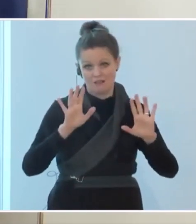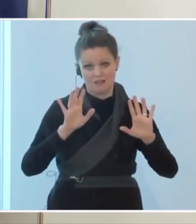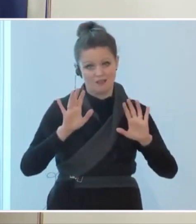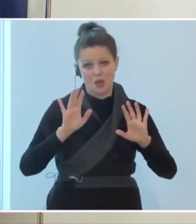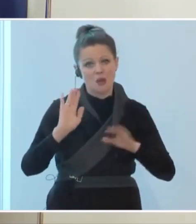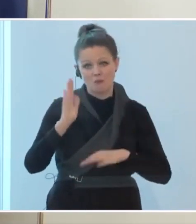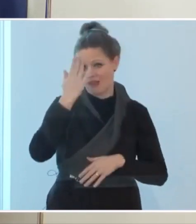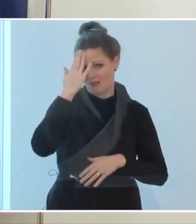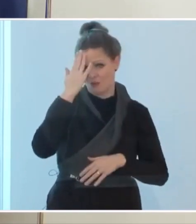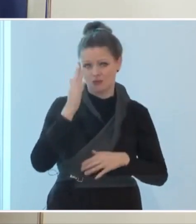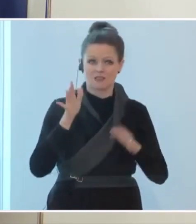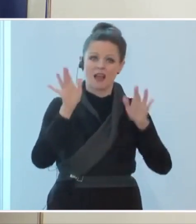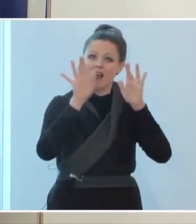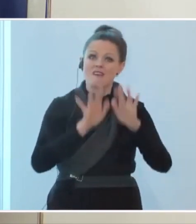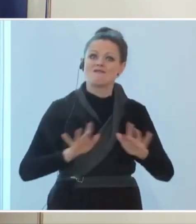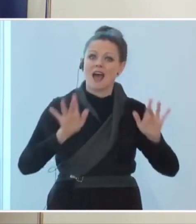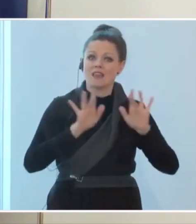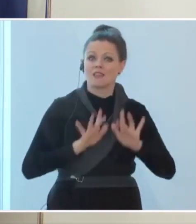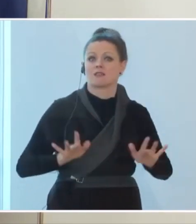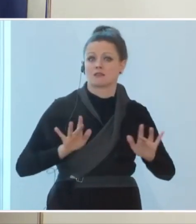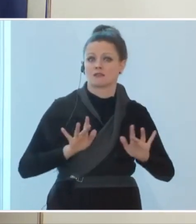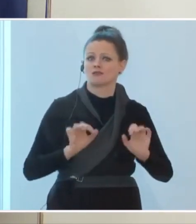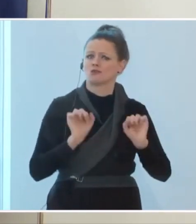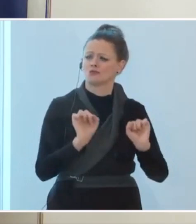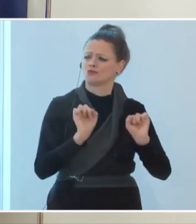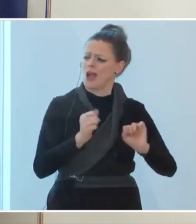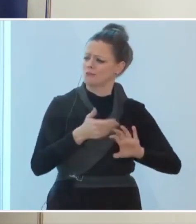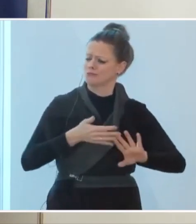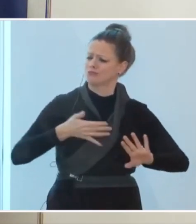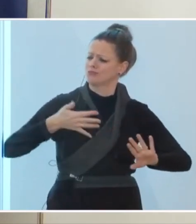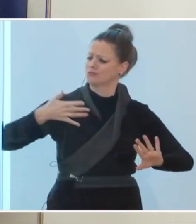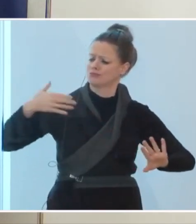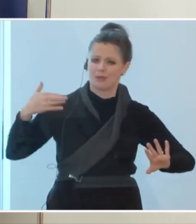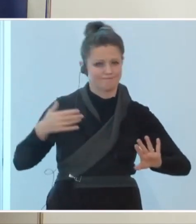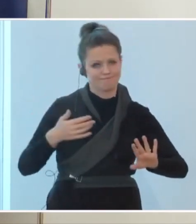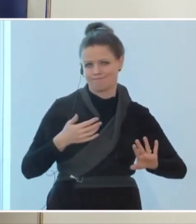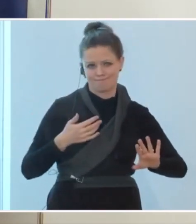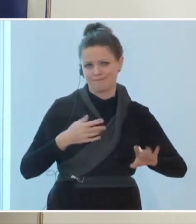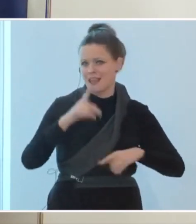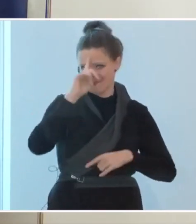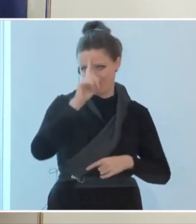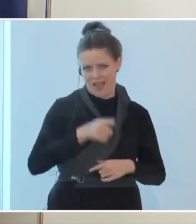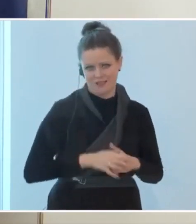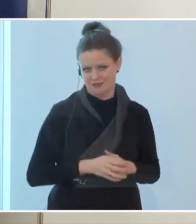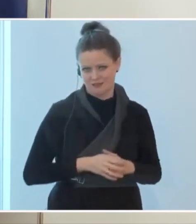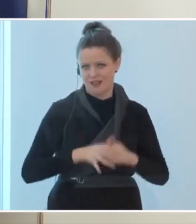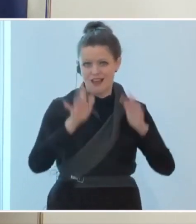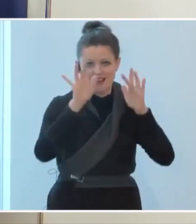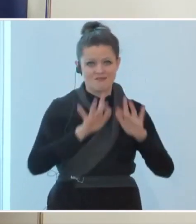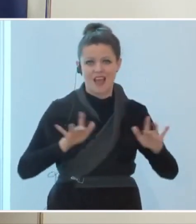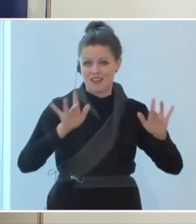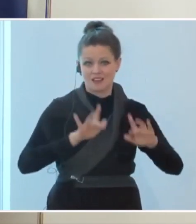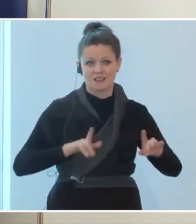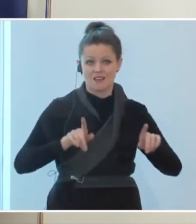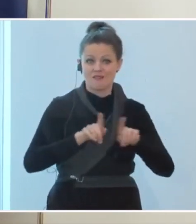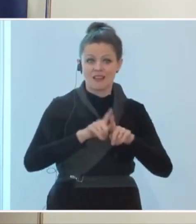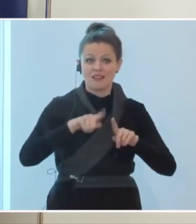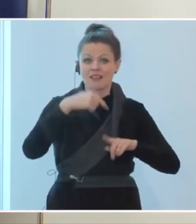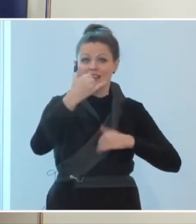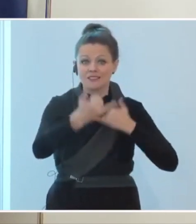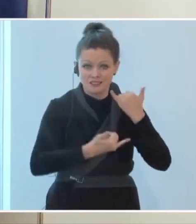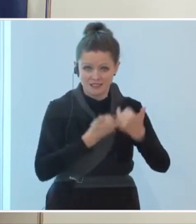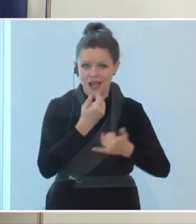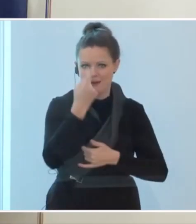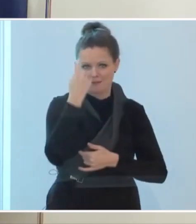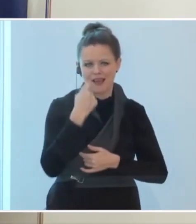Weihnachten sein wird wie in den vergangenen Jahren und es wird nicht ein Weihnachten sein wie im nächsten Jahr, also im